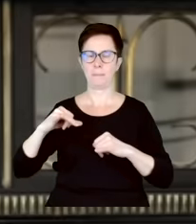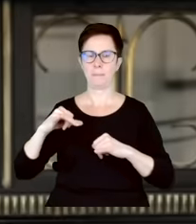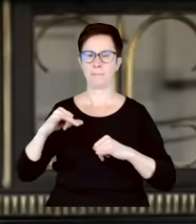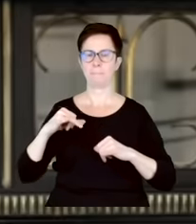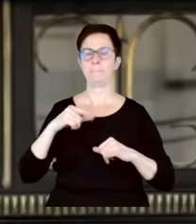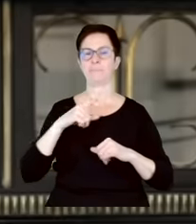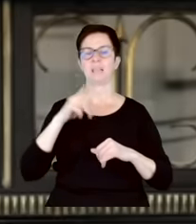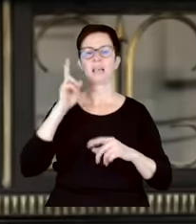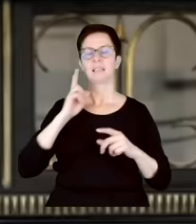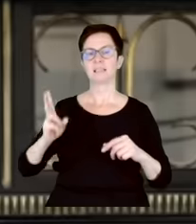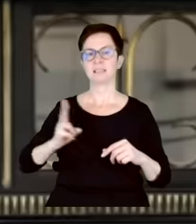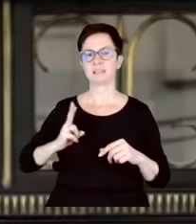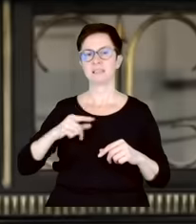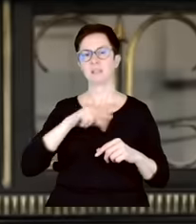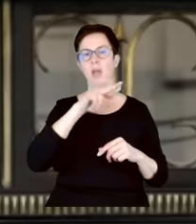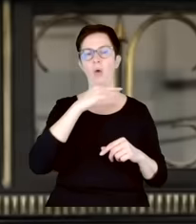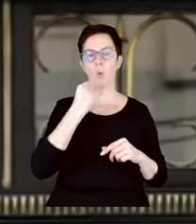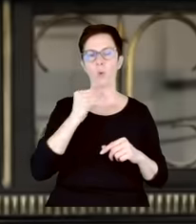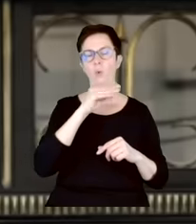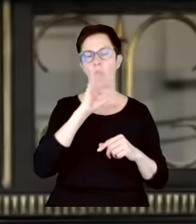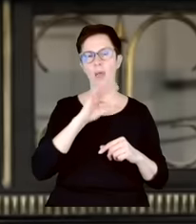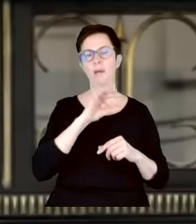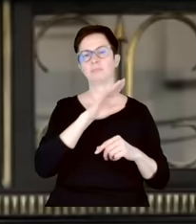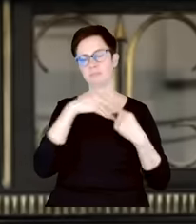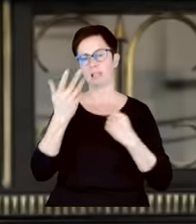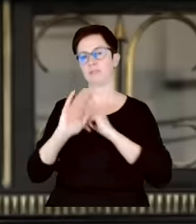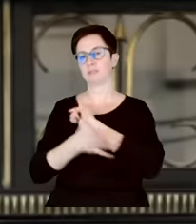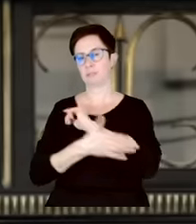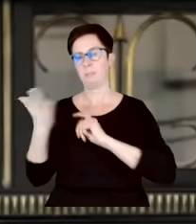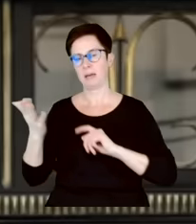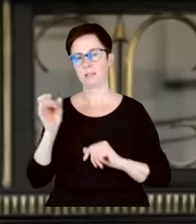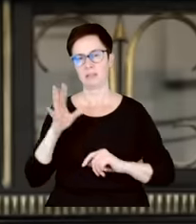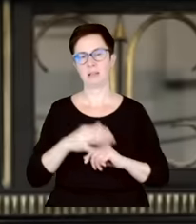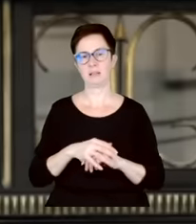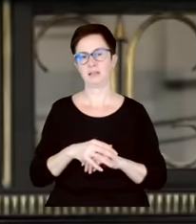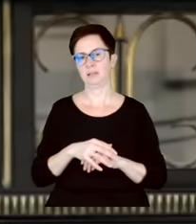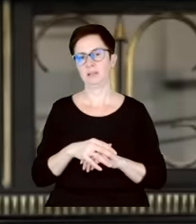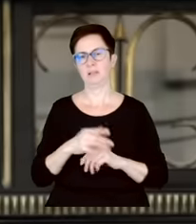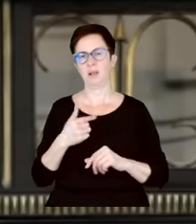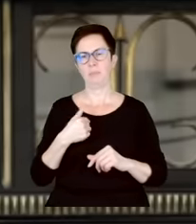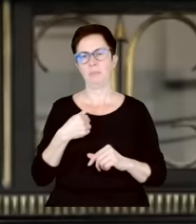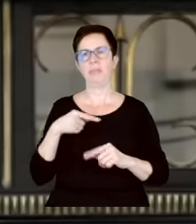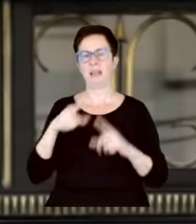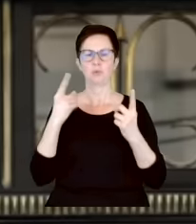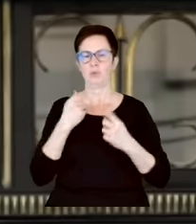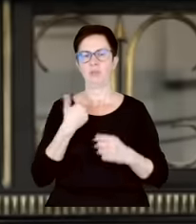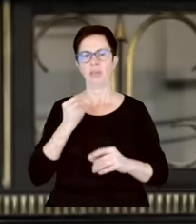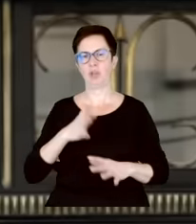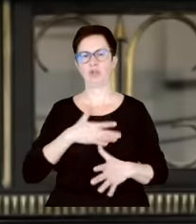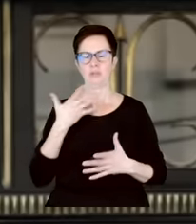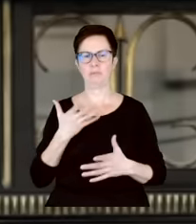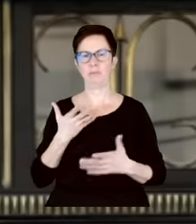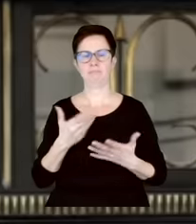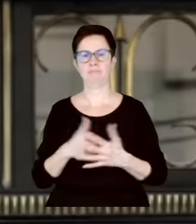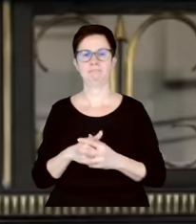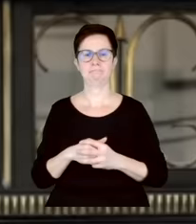unijnych. Także takie postawienie sprawy w ogóle mnie nie dziwi. Możemy się spierać co do